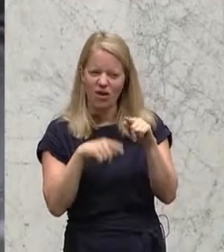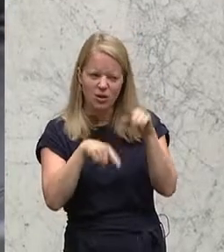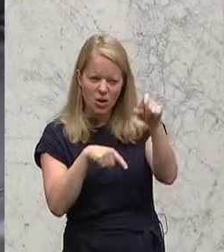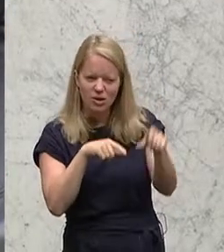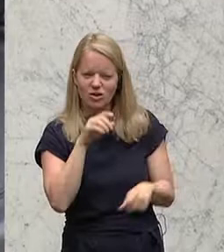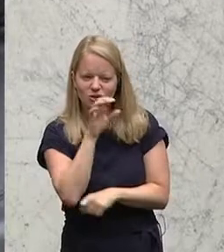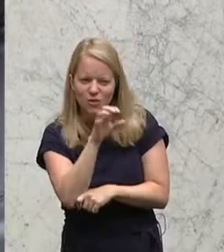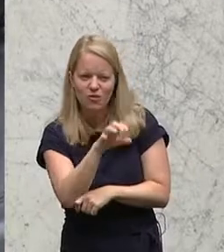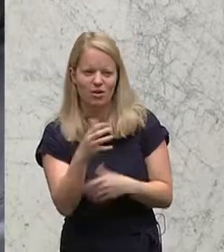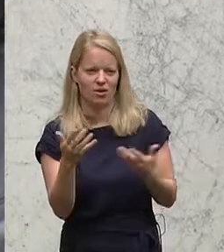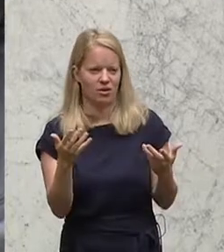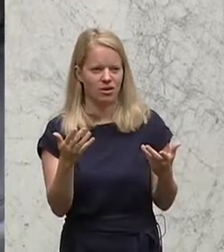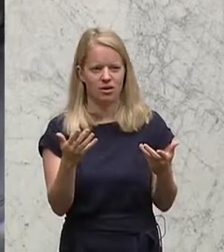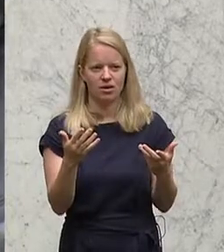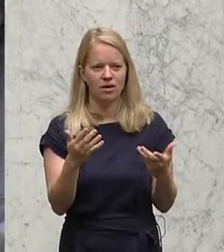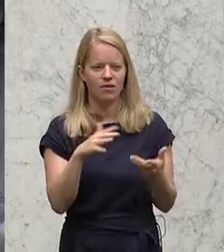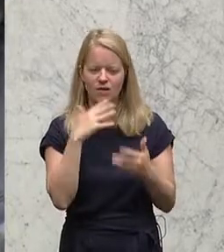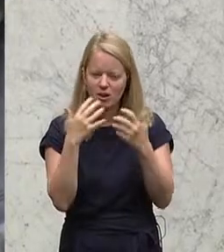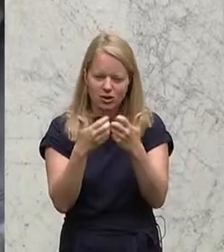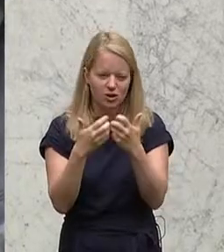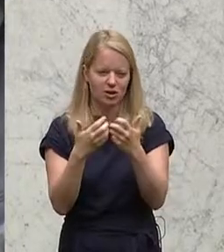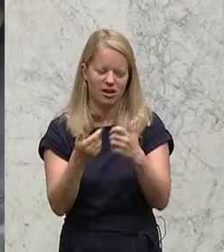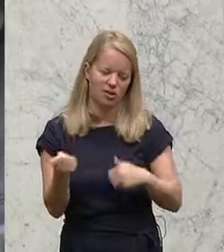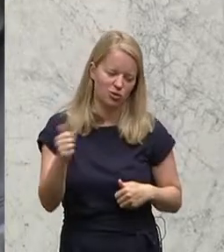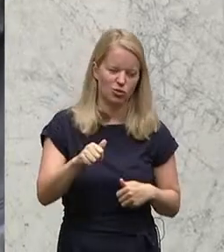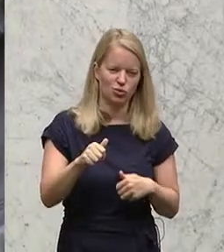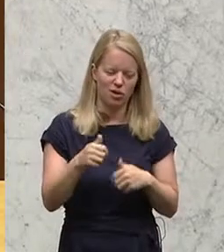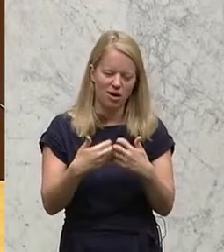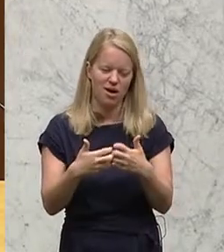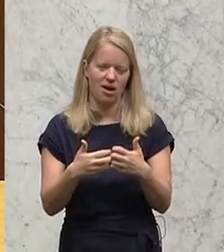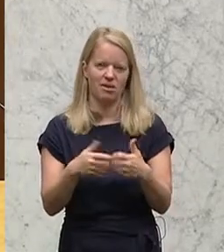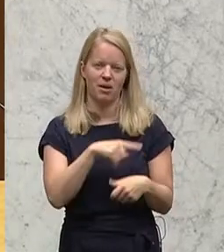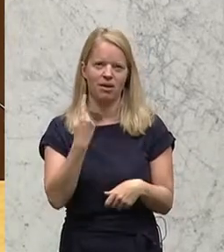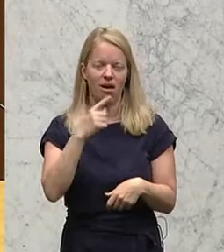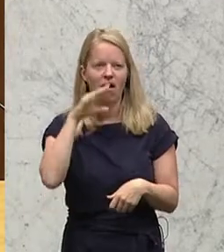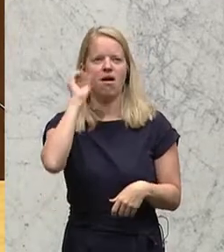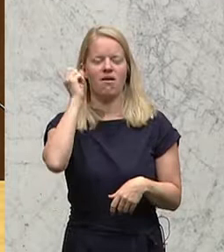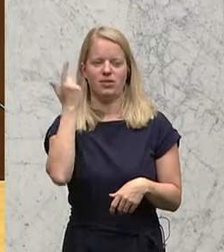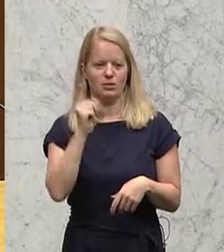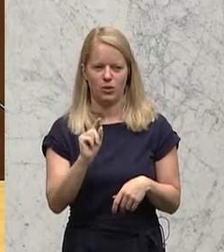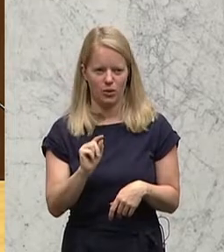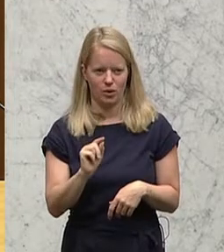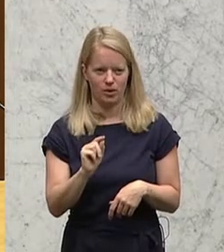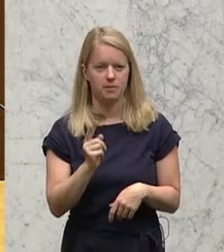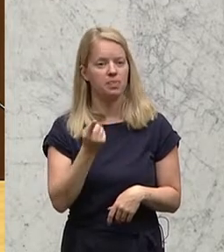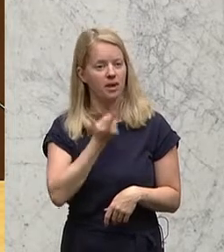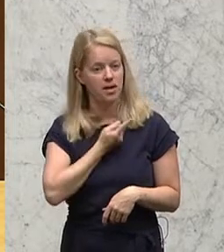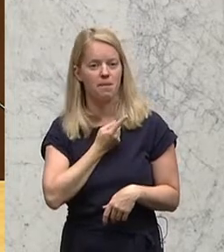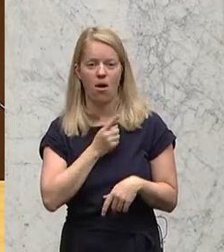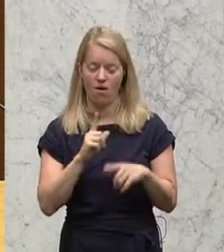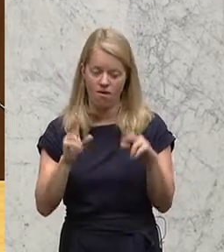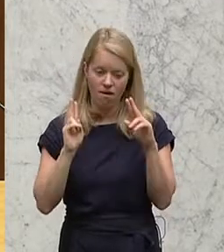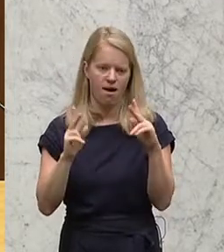vielen Geschichten unterlegt wurde, damit wir verstehen, was das bedeutet. Ich habe aber auch hautnah miterleben